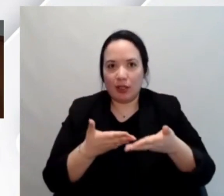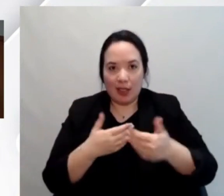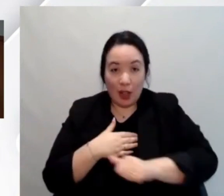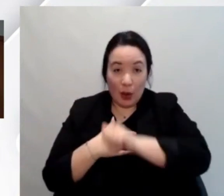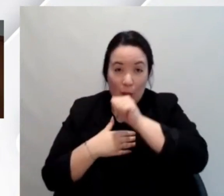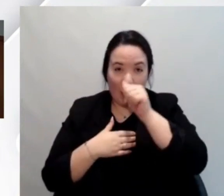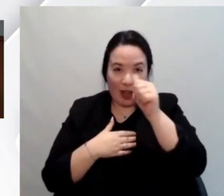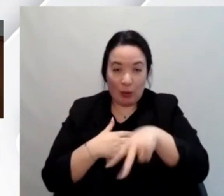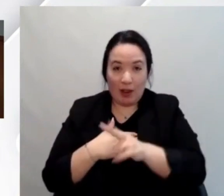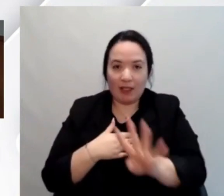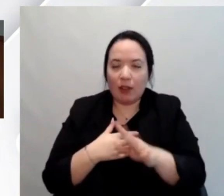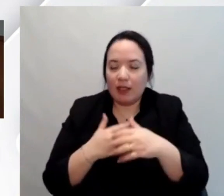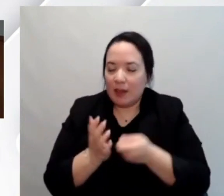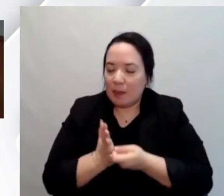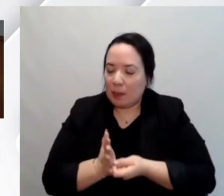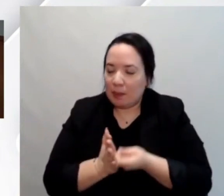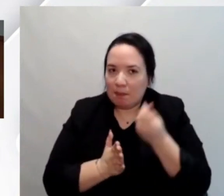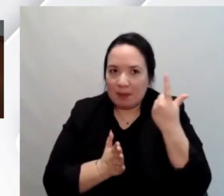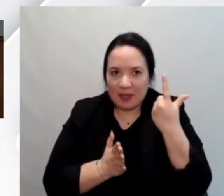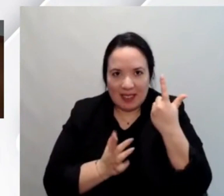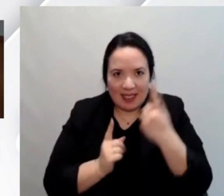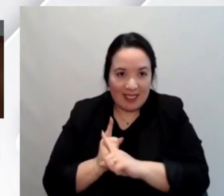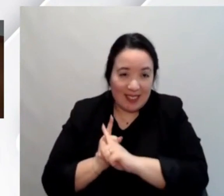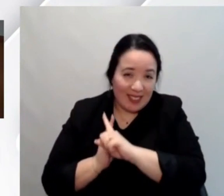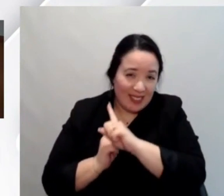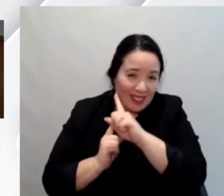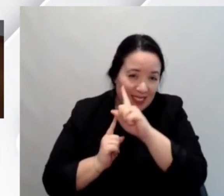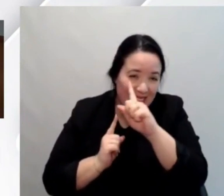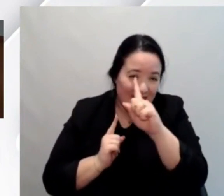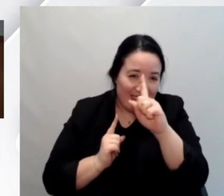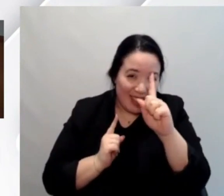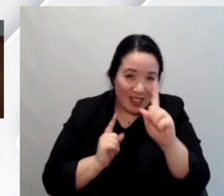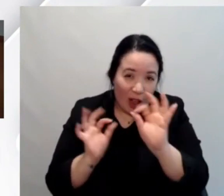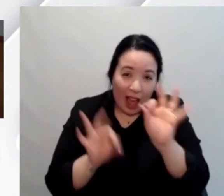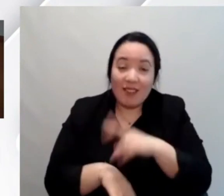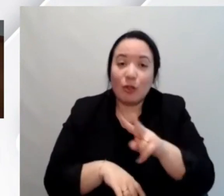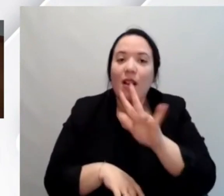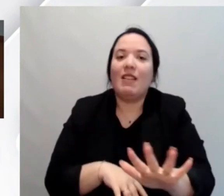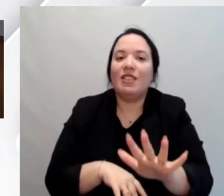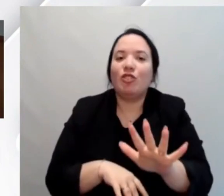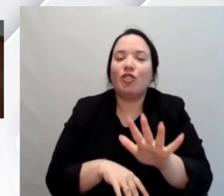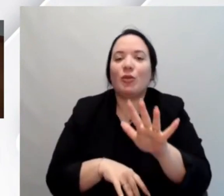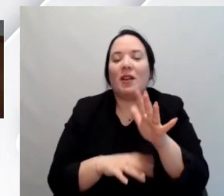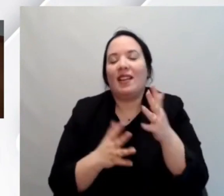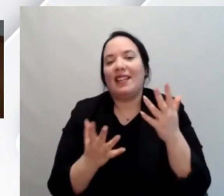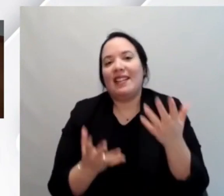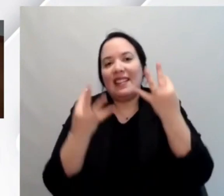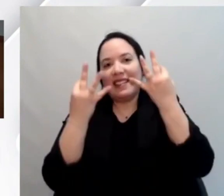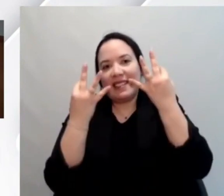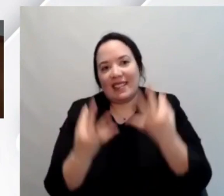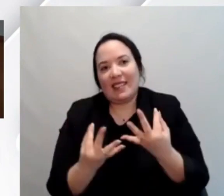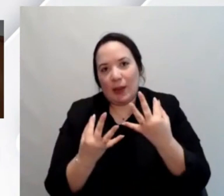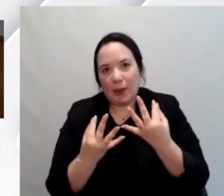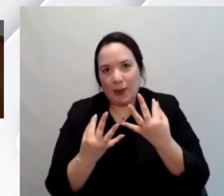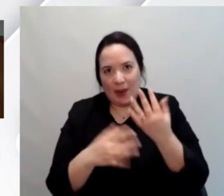anno importante che ci porta fino al 2025 è sicuramente una